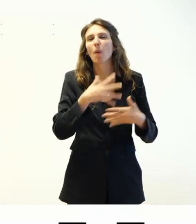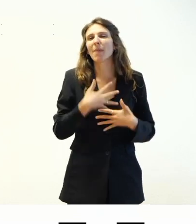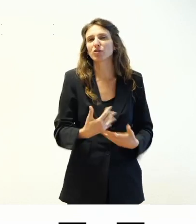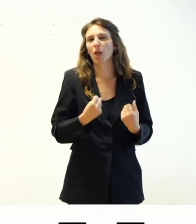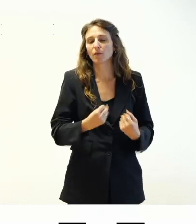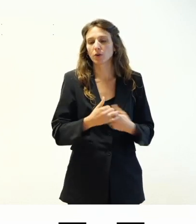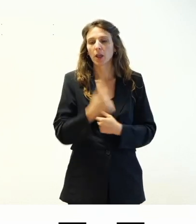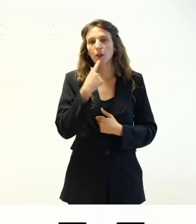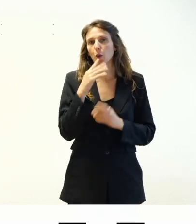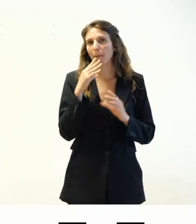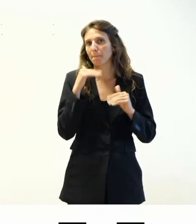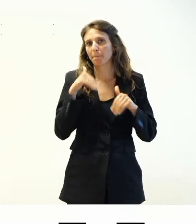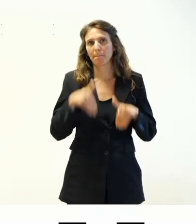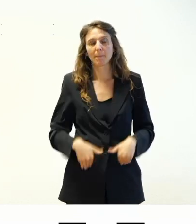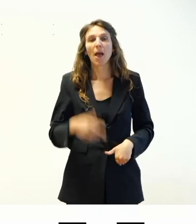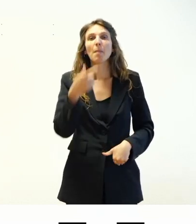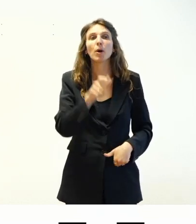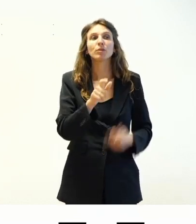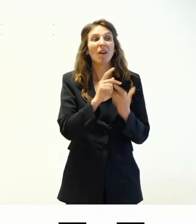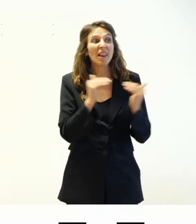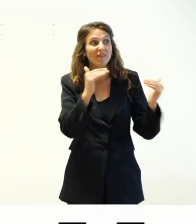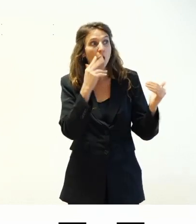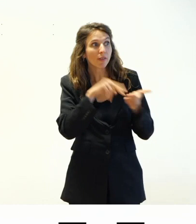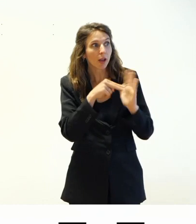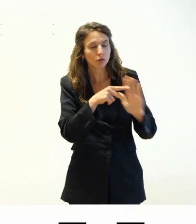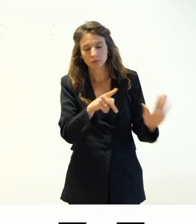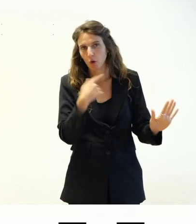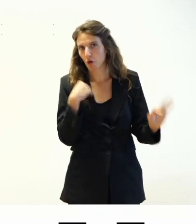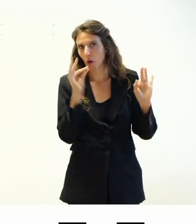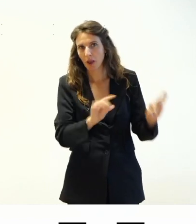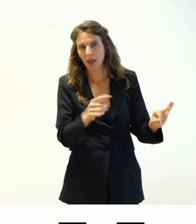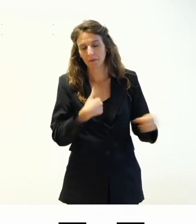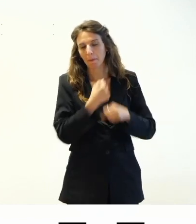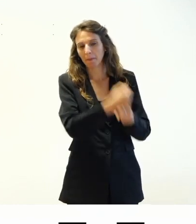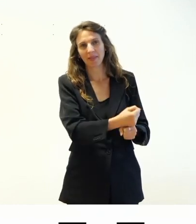Io sto zitto perché a questo livello di tecnicismo non ci arrivo e do direttamente la parola a te.